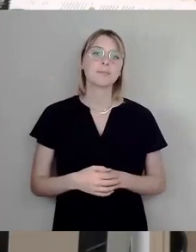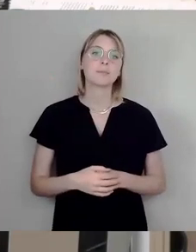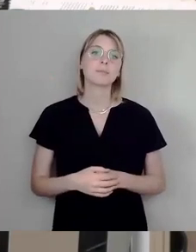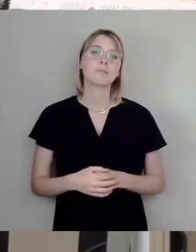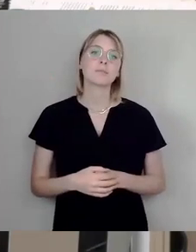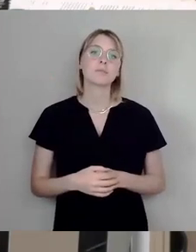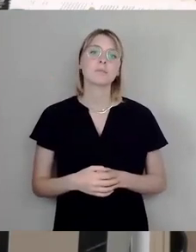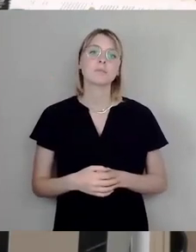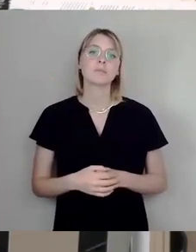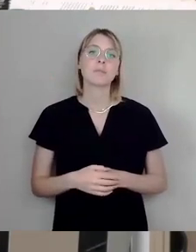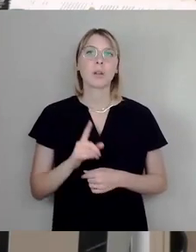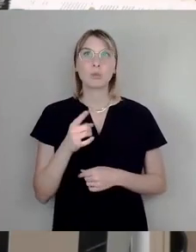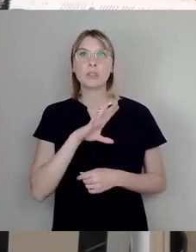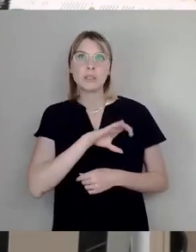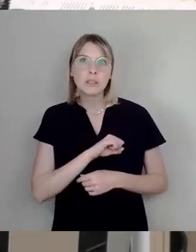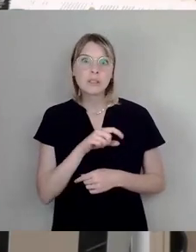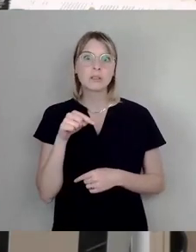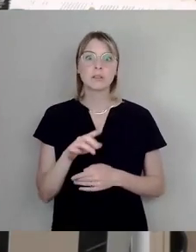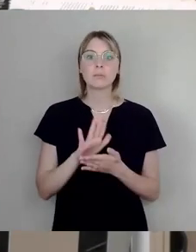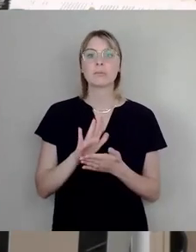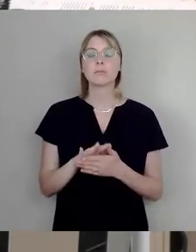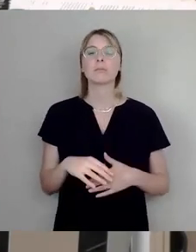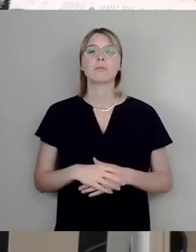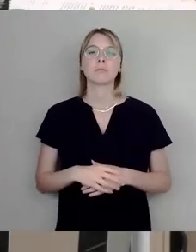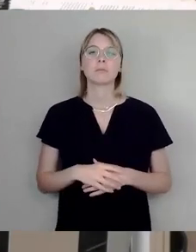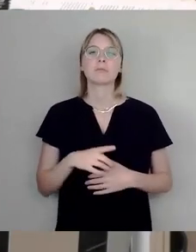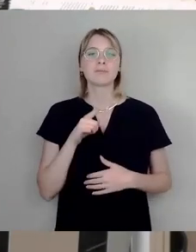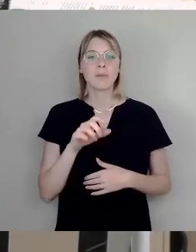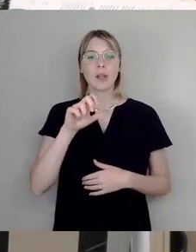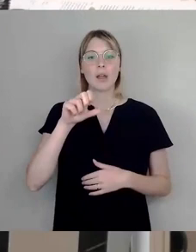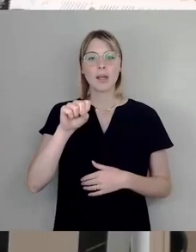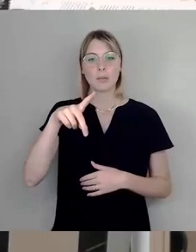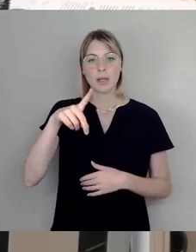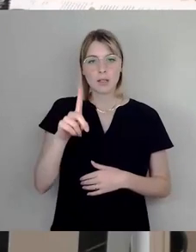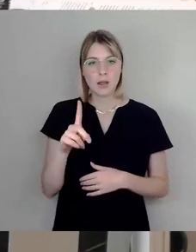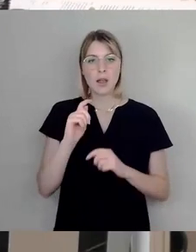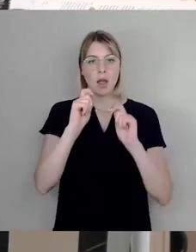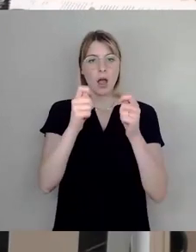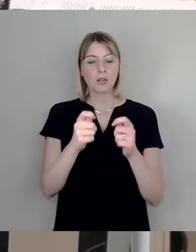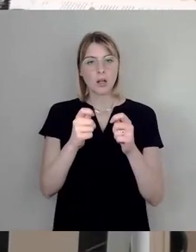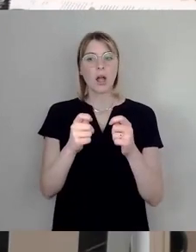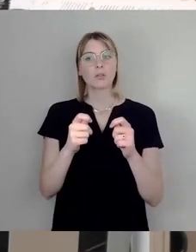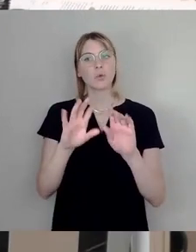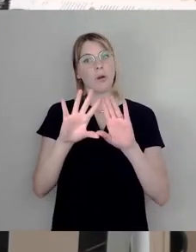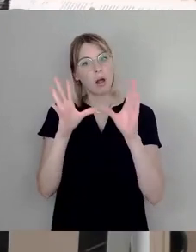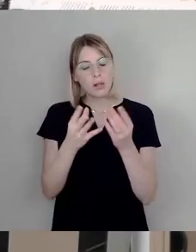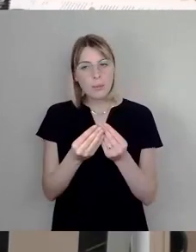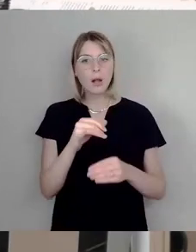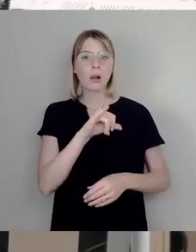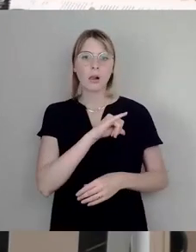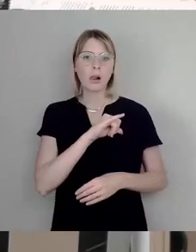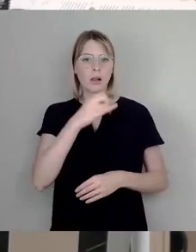Ja, der Antrag von der SPD im Grunde genommen eine interessante Idee, diesen Platz zu